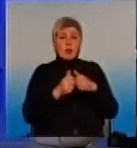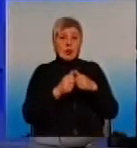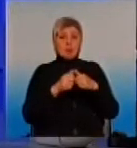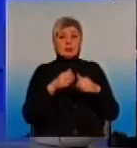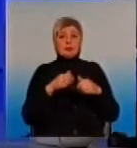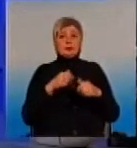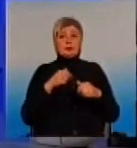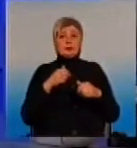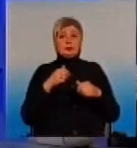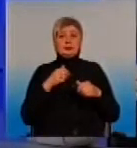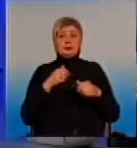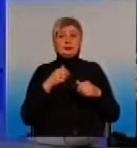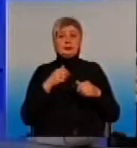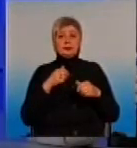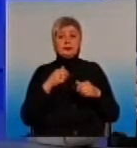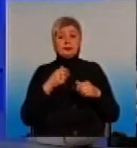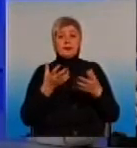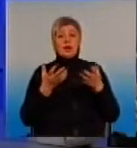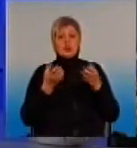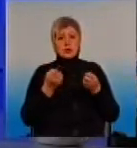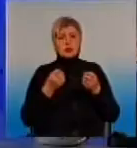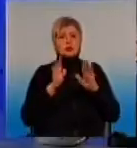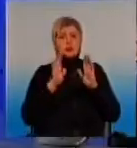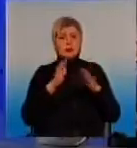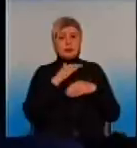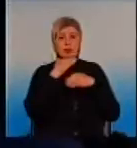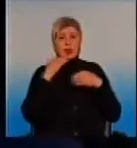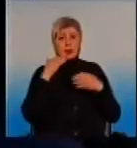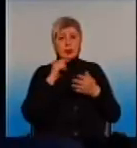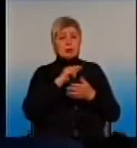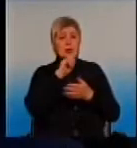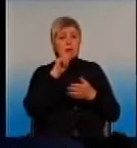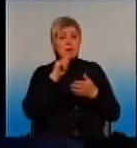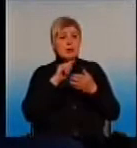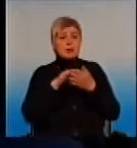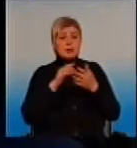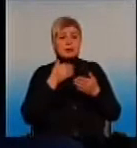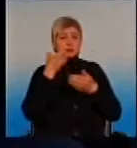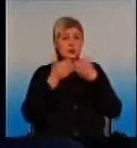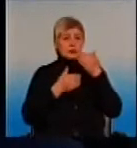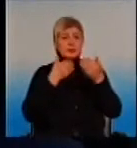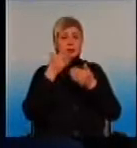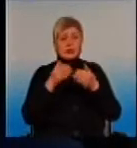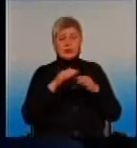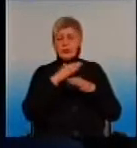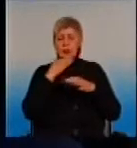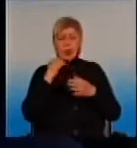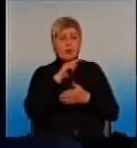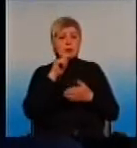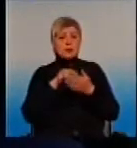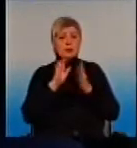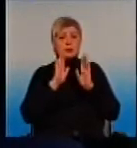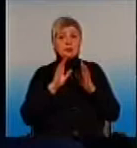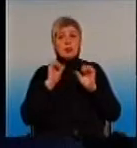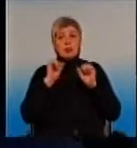вони у людей, а вони іще будуть, коли люди будуть звертатись, і звертатись, буде ще більше питань. Може є,